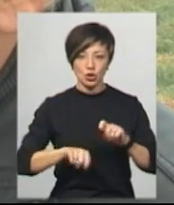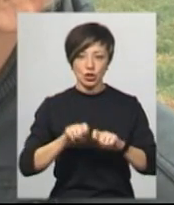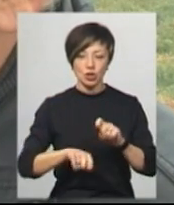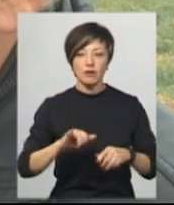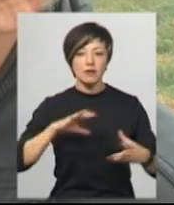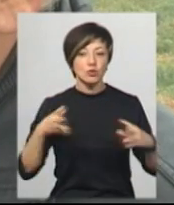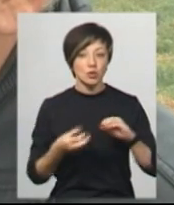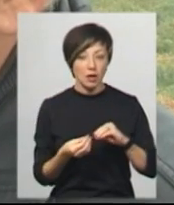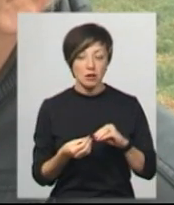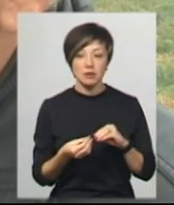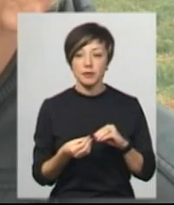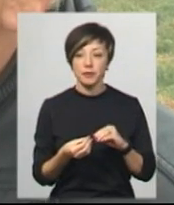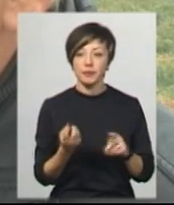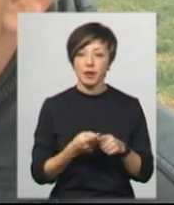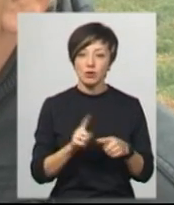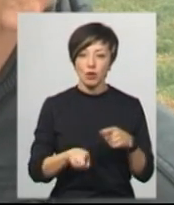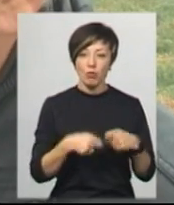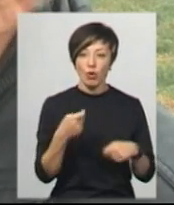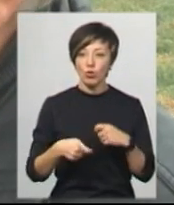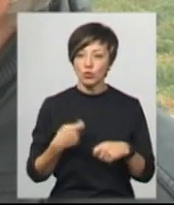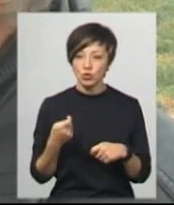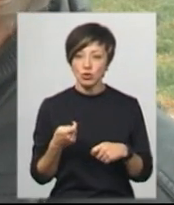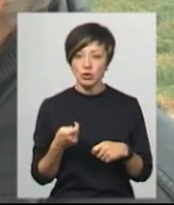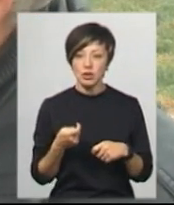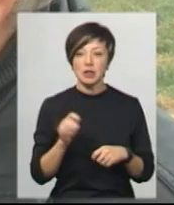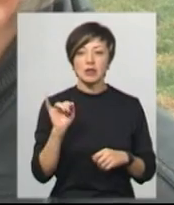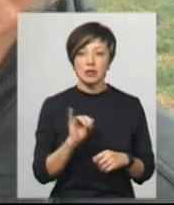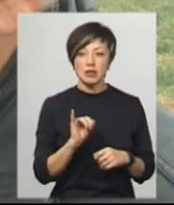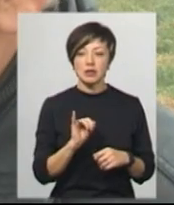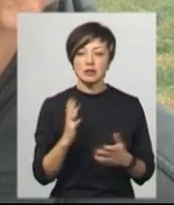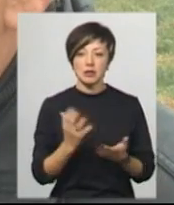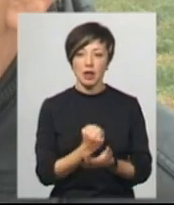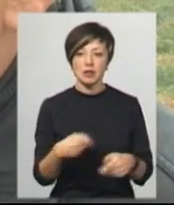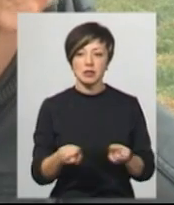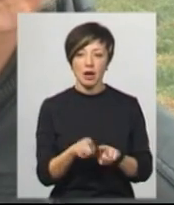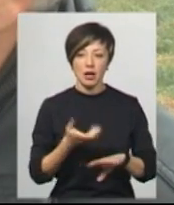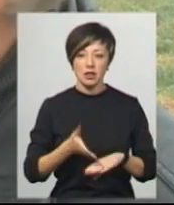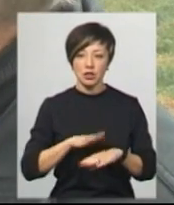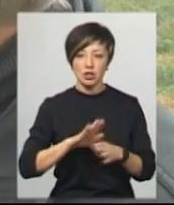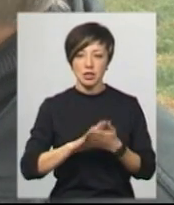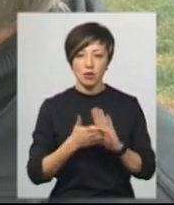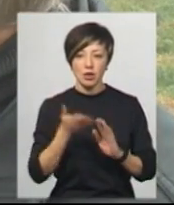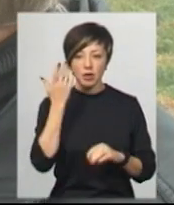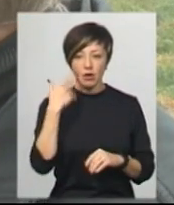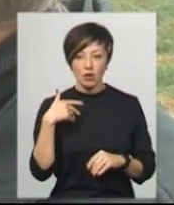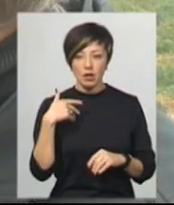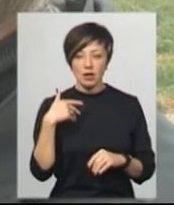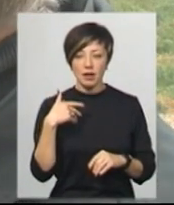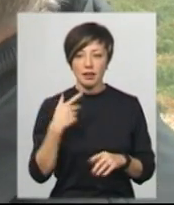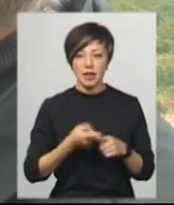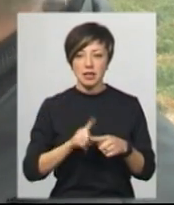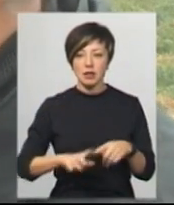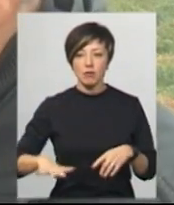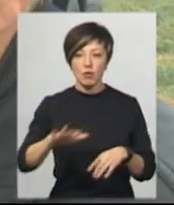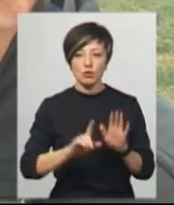внаслідку ось цих порушень і склалася така критична ситуація, коли на цій